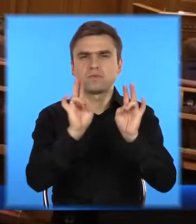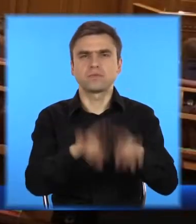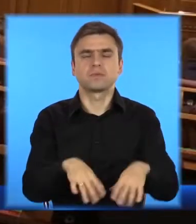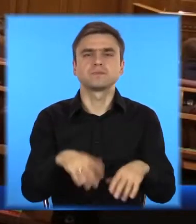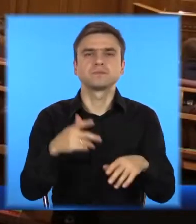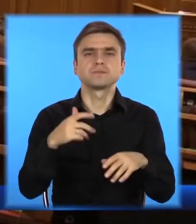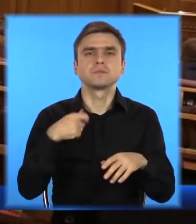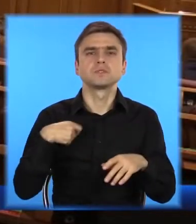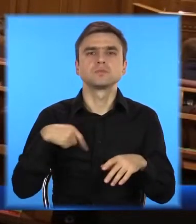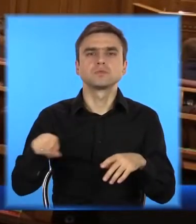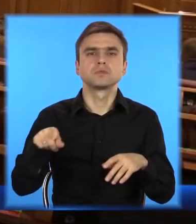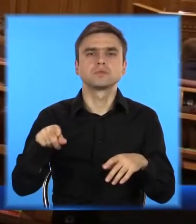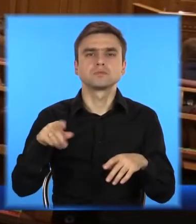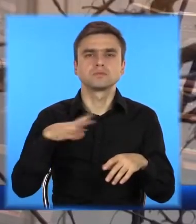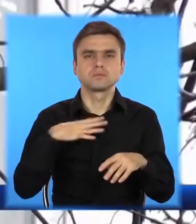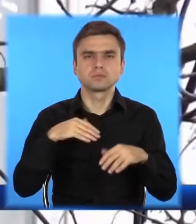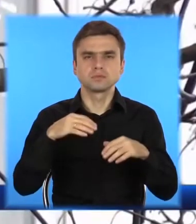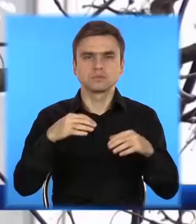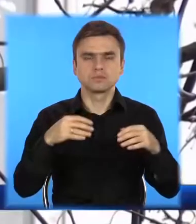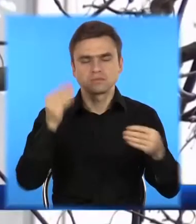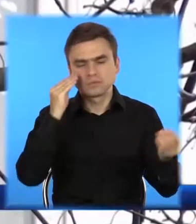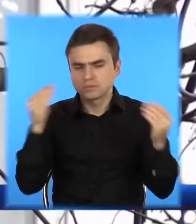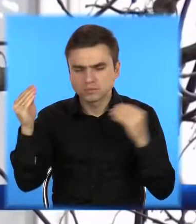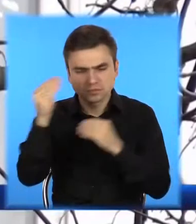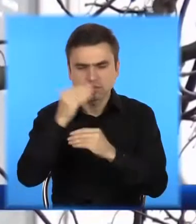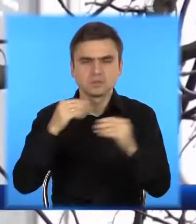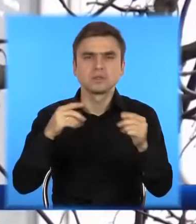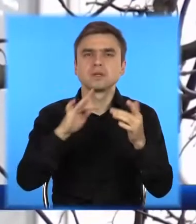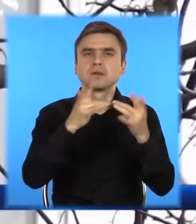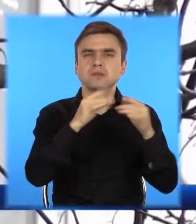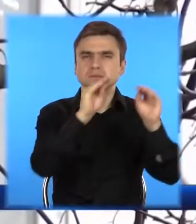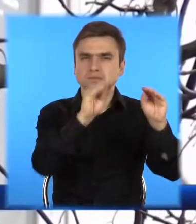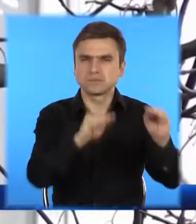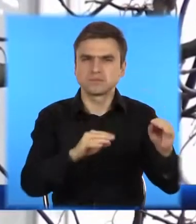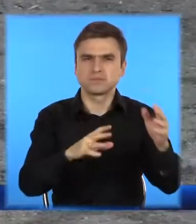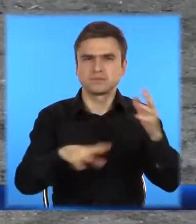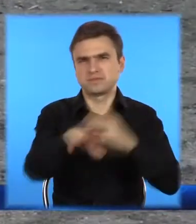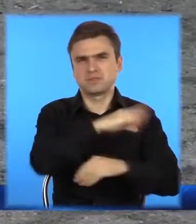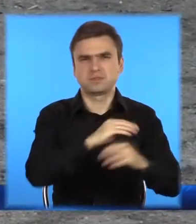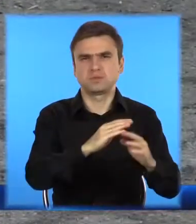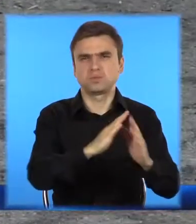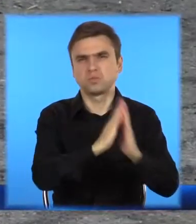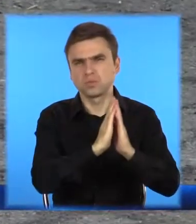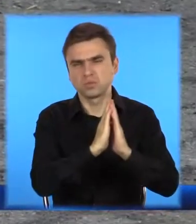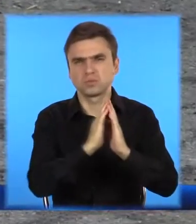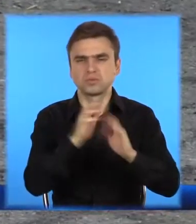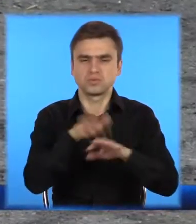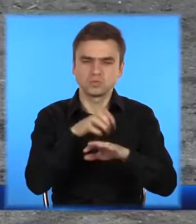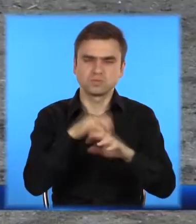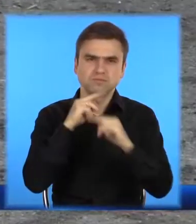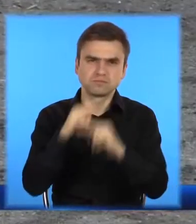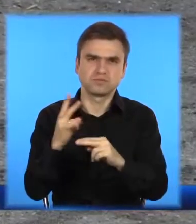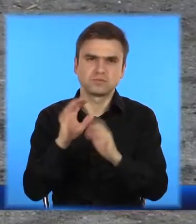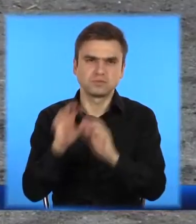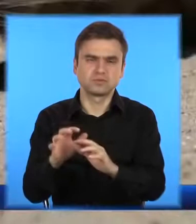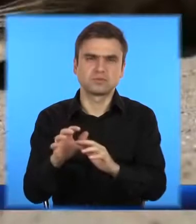частиною екосистеми. Питання виникло через те, що останнім часом спостерігаються випадки жорстокого ставлення до тварин.